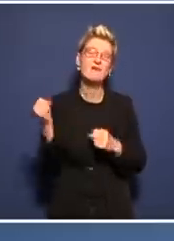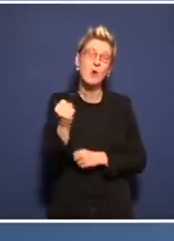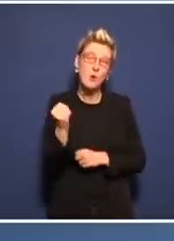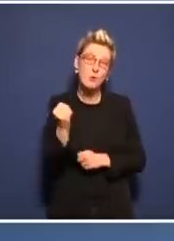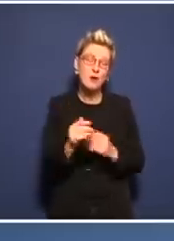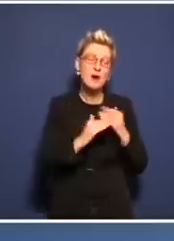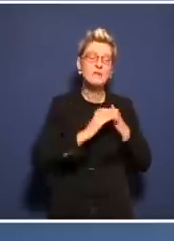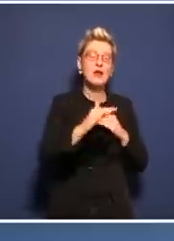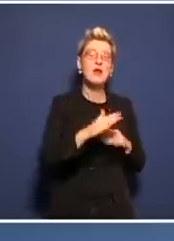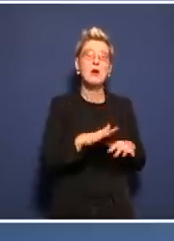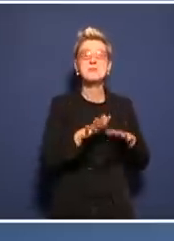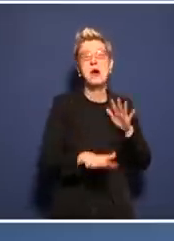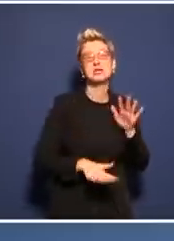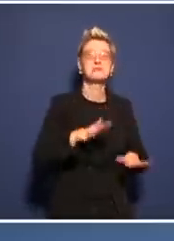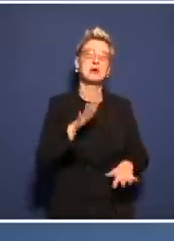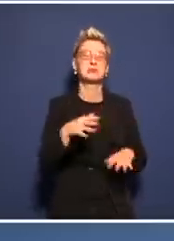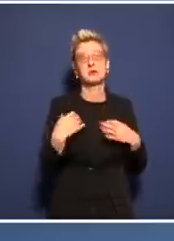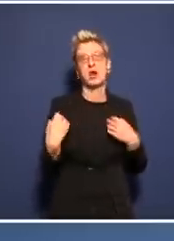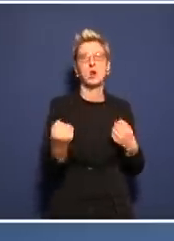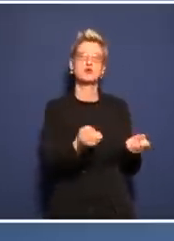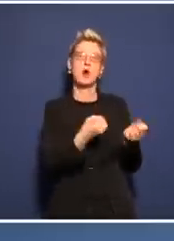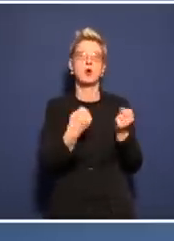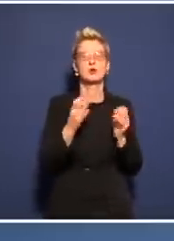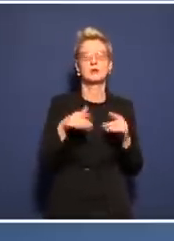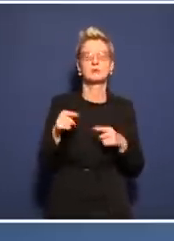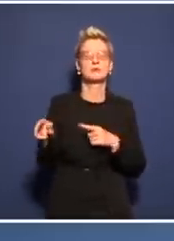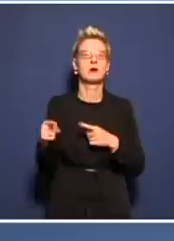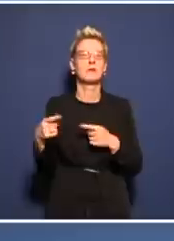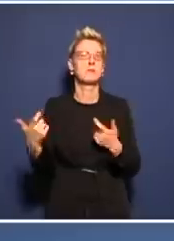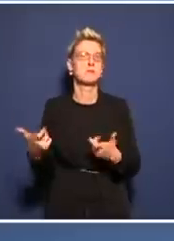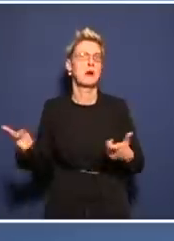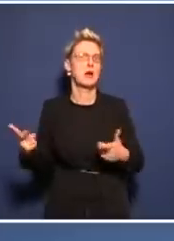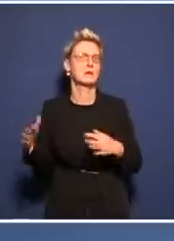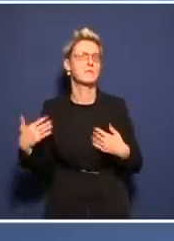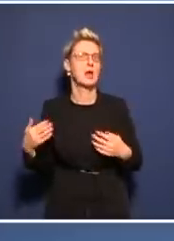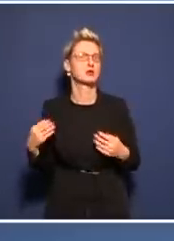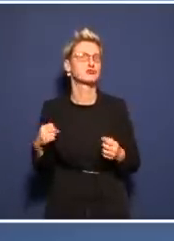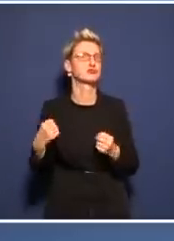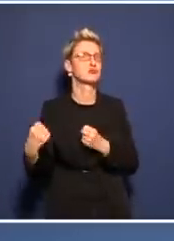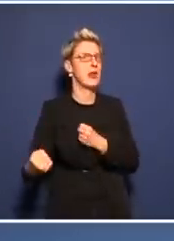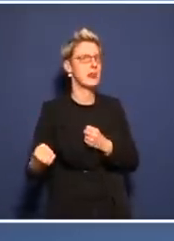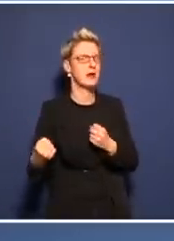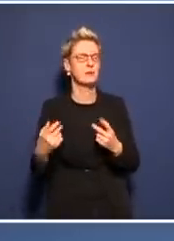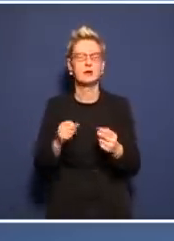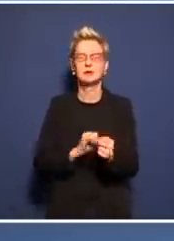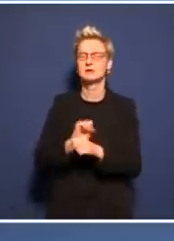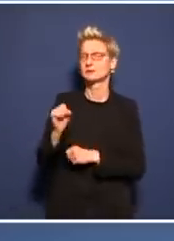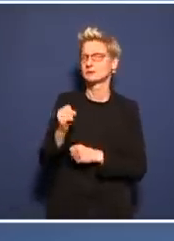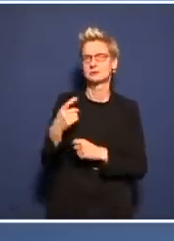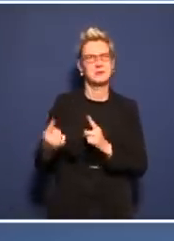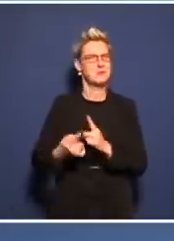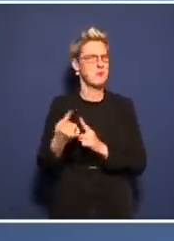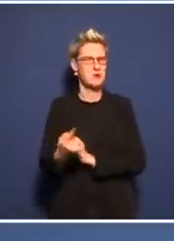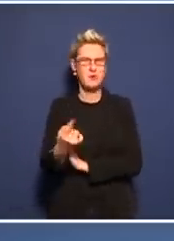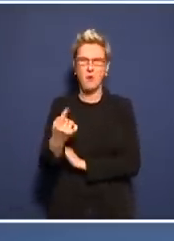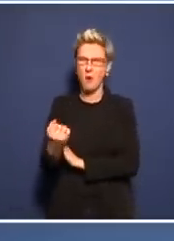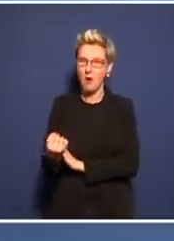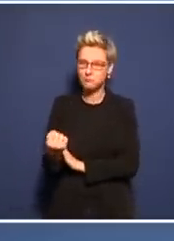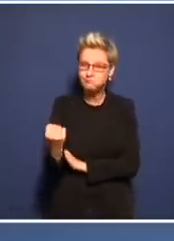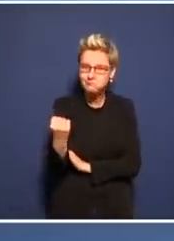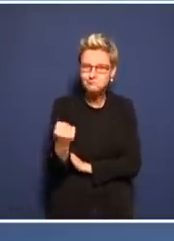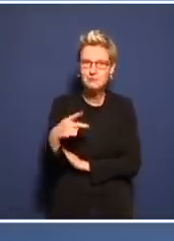Auto irgendwie auch ein bisschen weiter. Und das mit den breiten Reifen ein bisschen schneller, hat aber nichts zu bedeuten auf die Motorkraft. Und auch nicht,